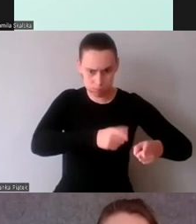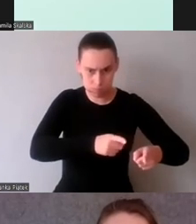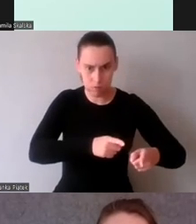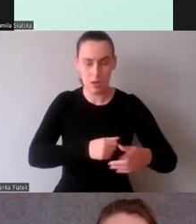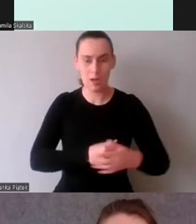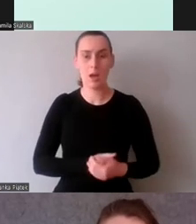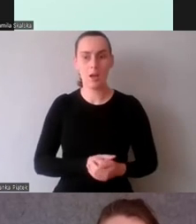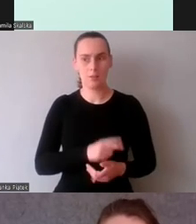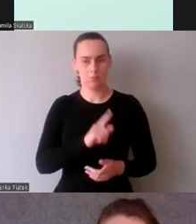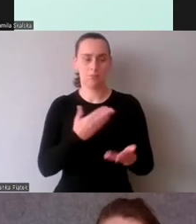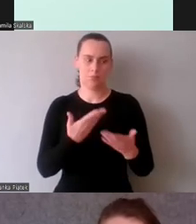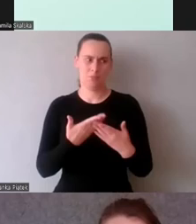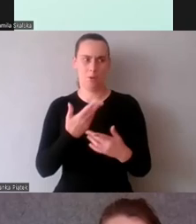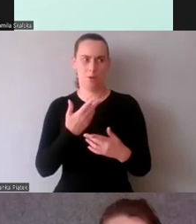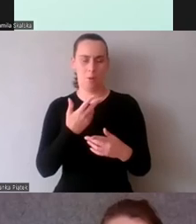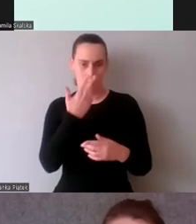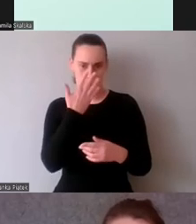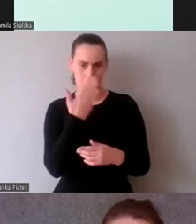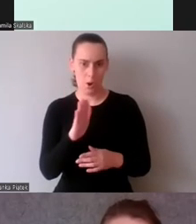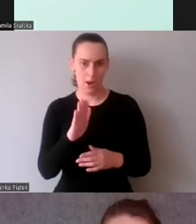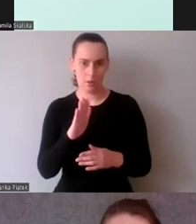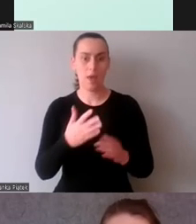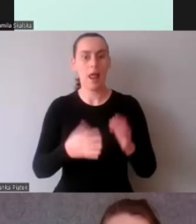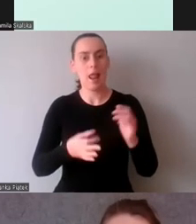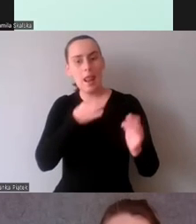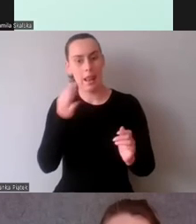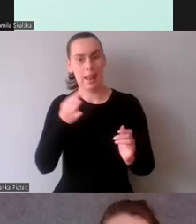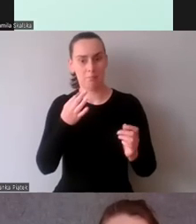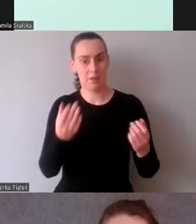lepiej sobie radzą z tak trudnymi fragmentami.